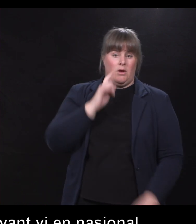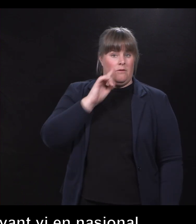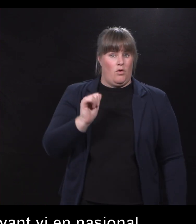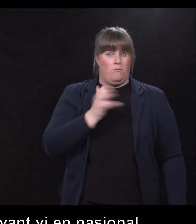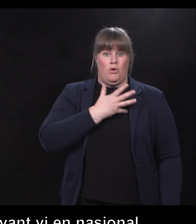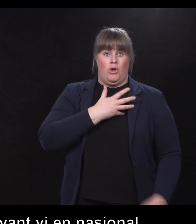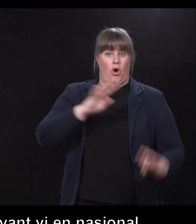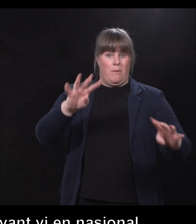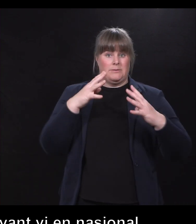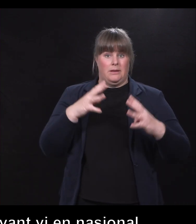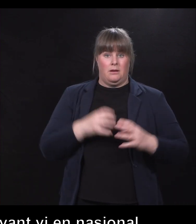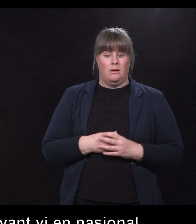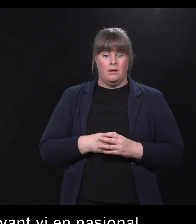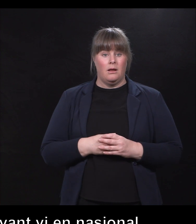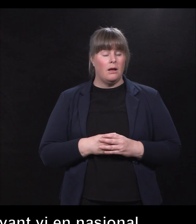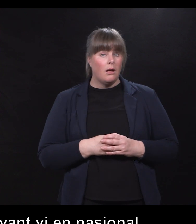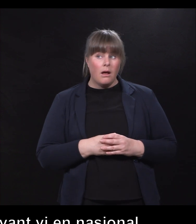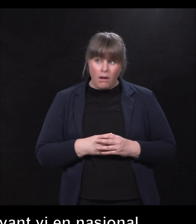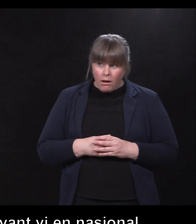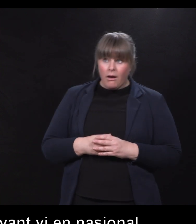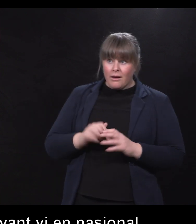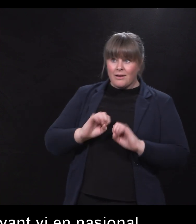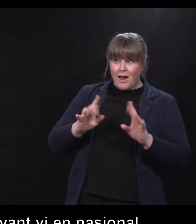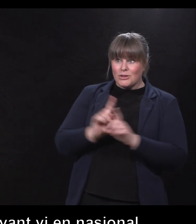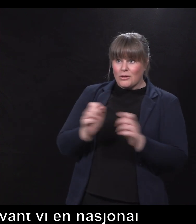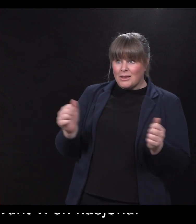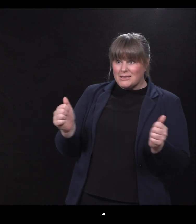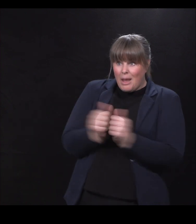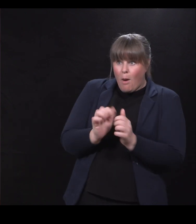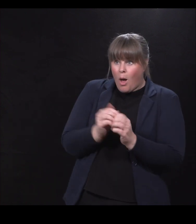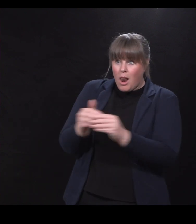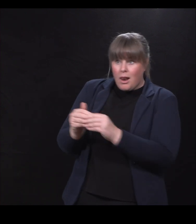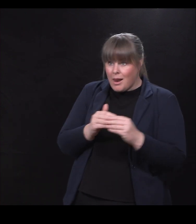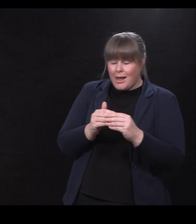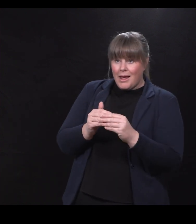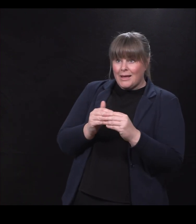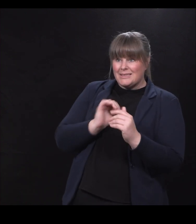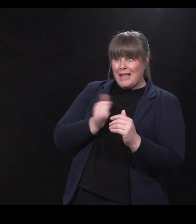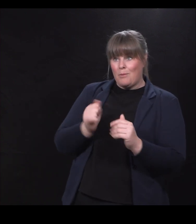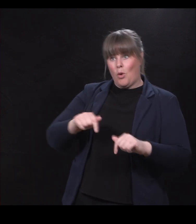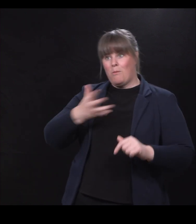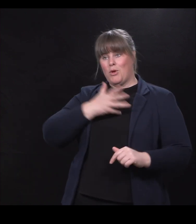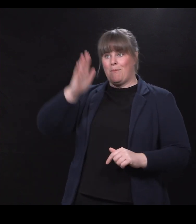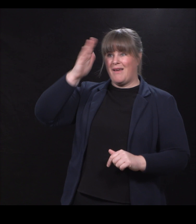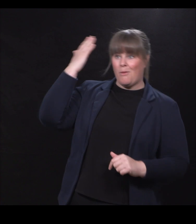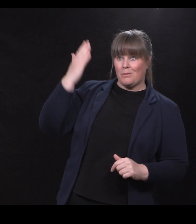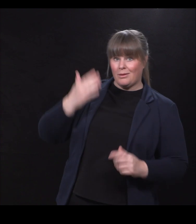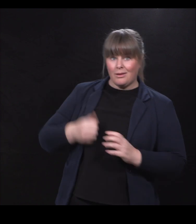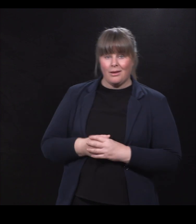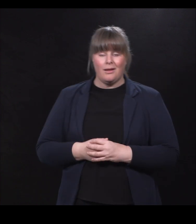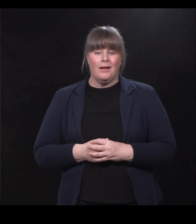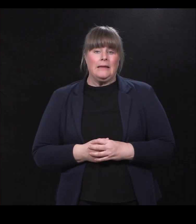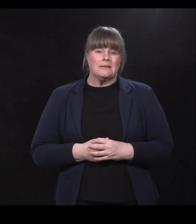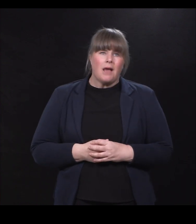Klarer dere å holde det sammeholdet fortsatt til tråd for fame en berømmelse? Fordi det handler ikke om at